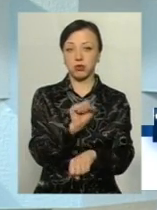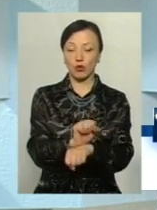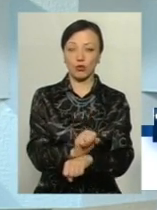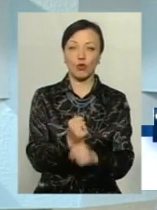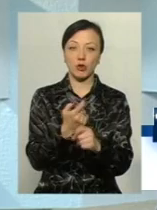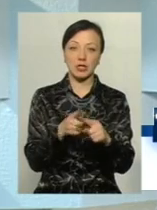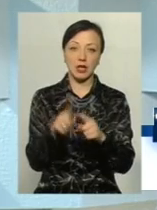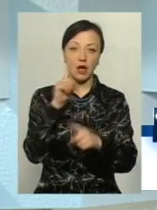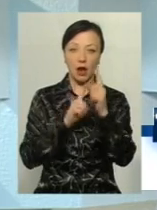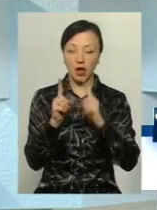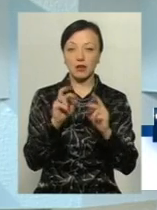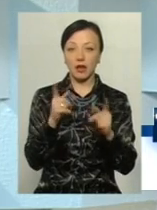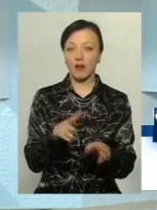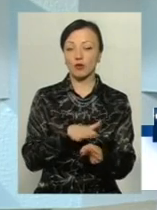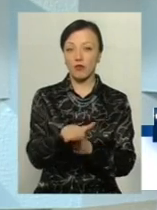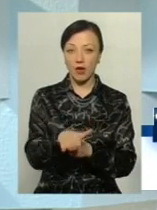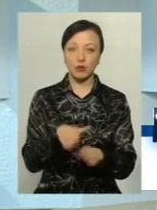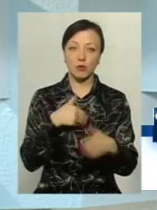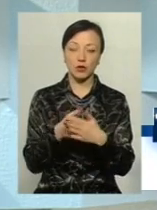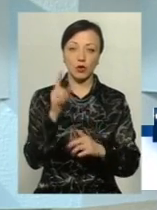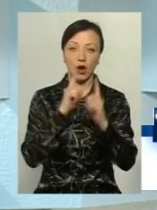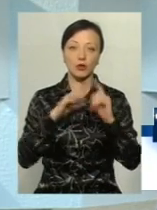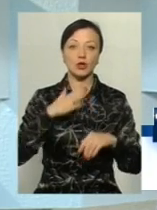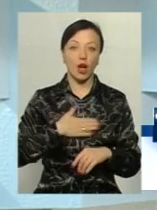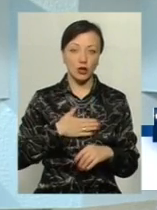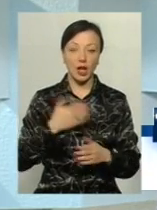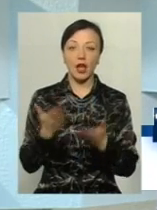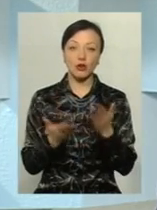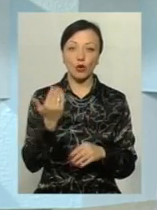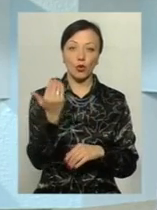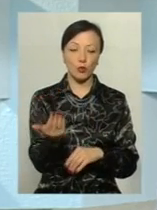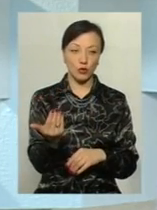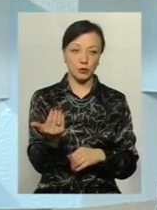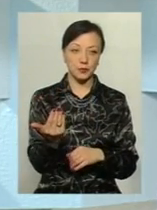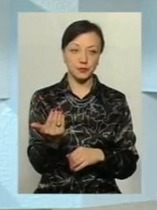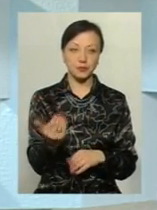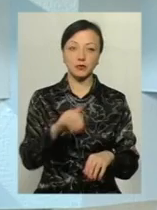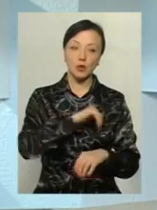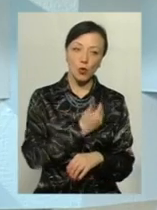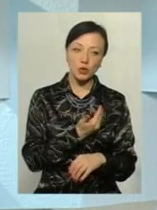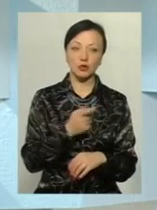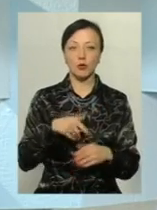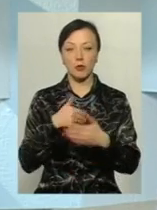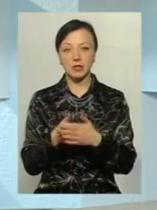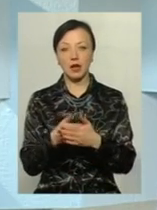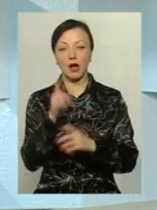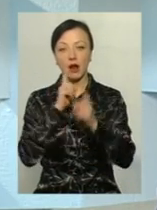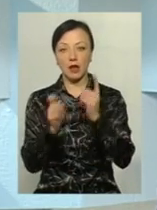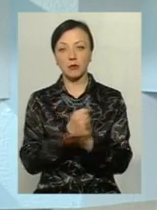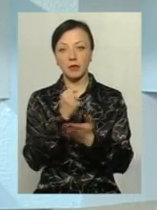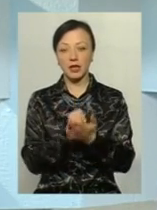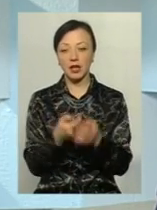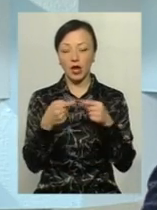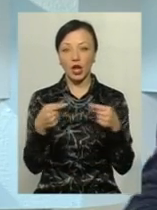громадської ради, як, власне, відбувалося з громадською радою нашою. Якщо ж йому хочеться, щоб громадська рада прийняла якісь